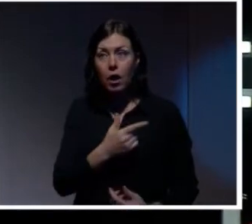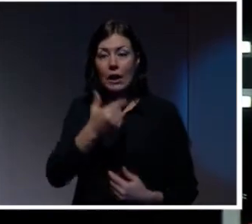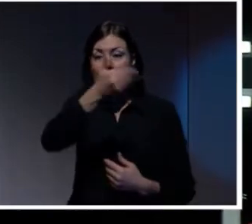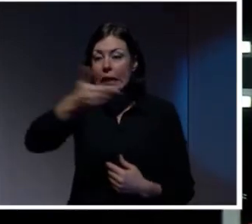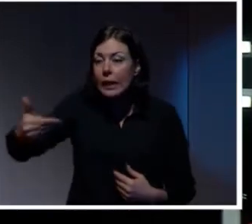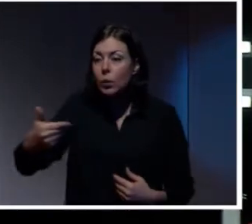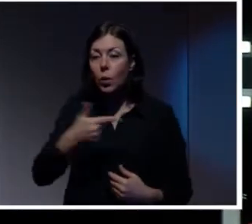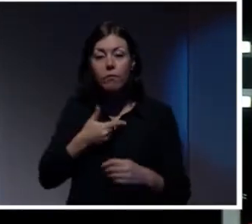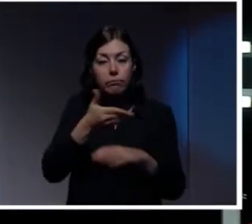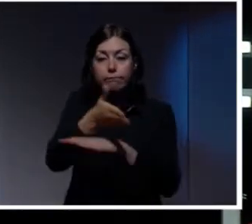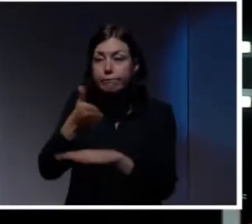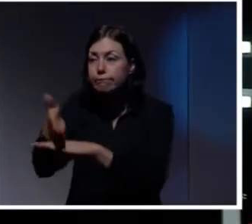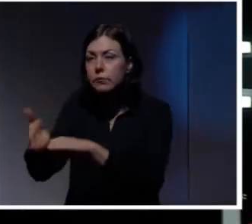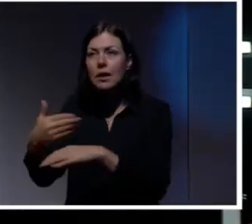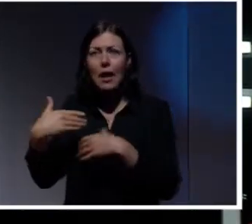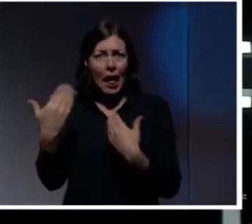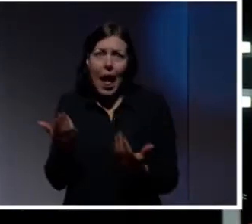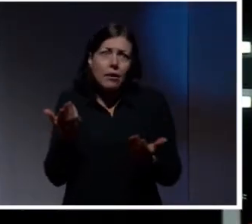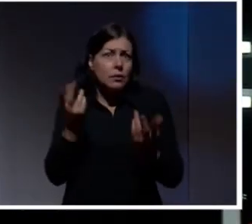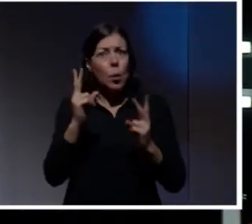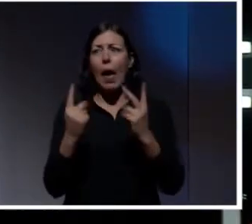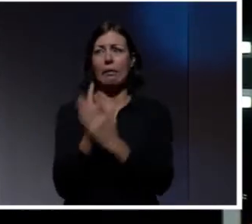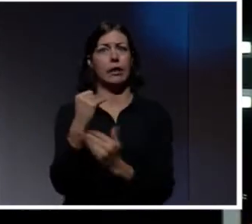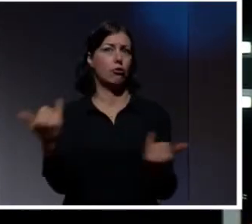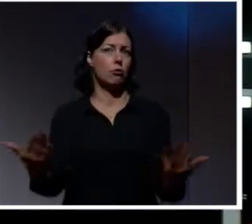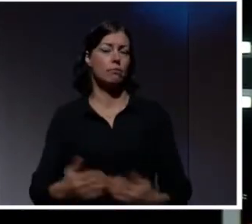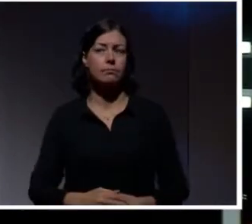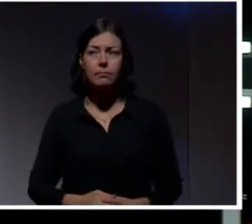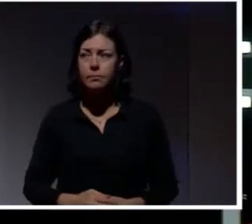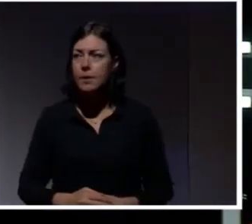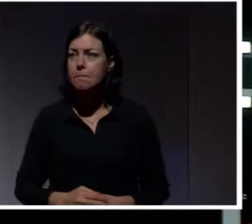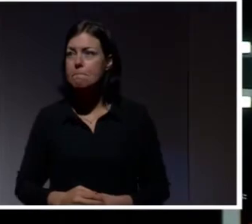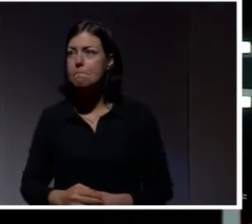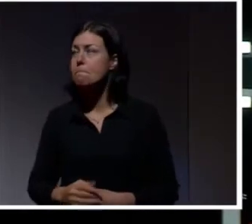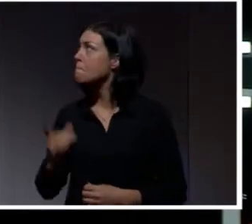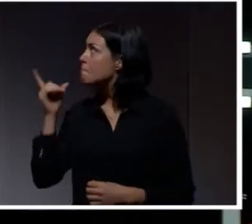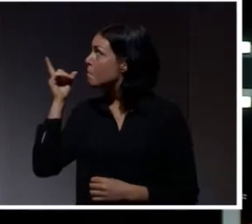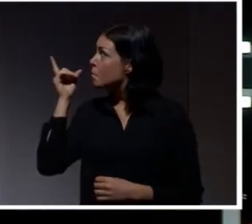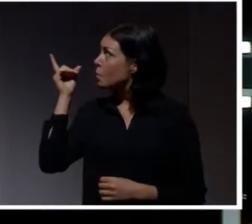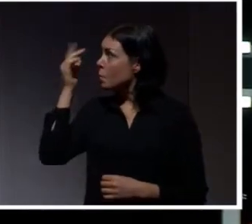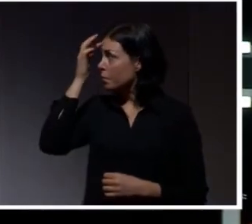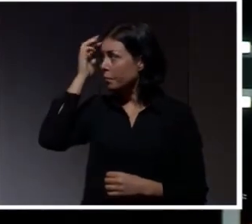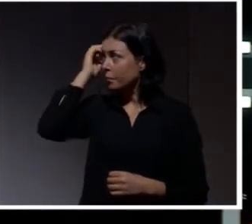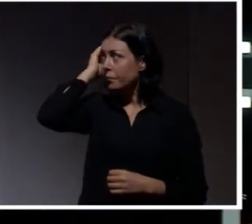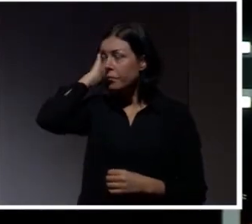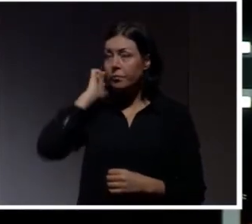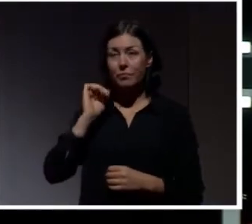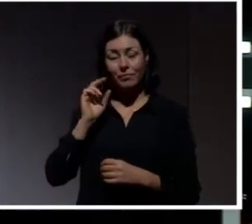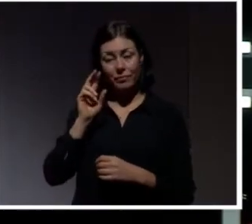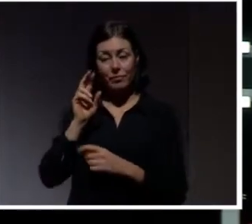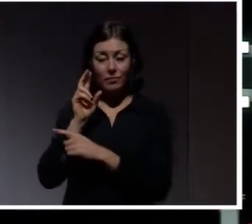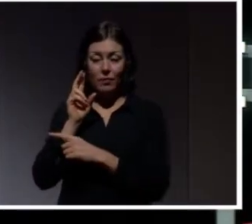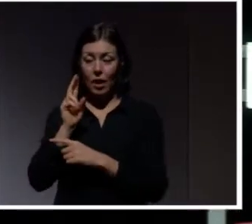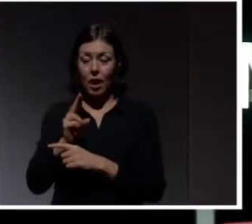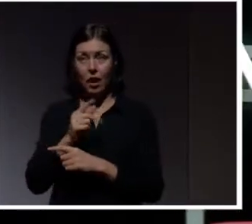besöker. Det är en realitet. Och allt det här lämnar ju oss alla utan en heltäckande bild av vad vi har hoten.